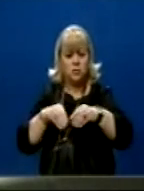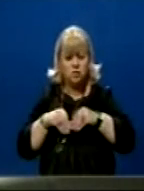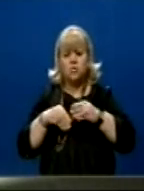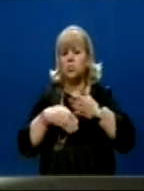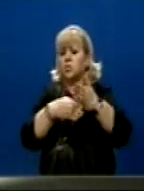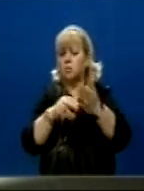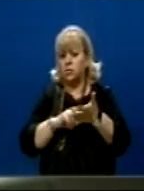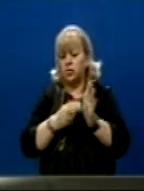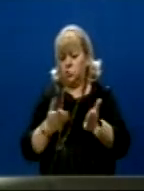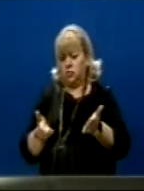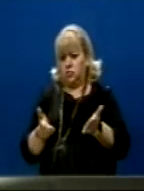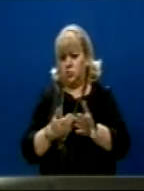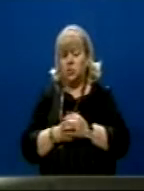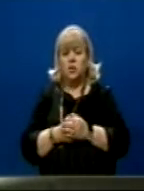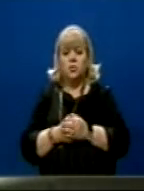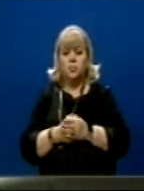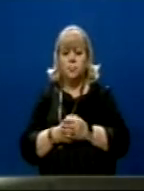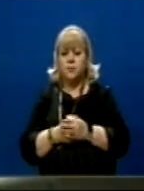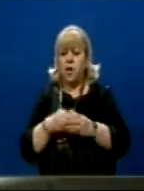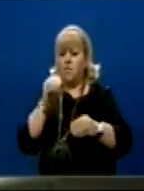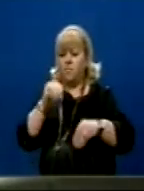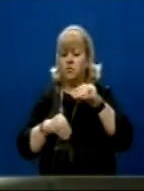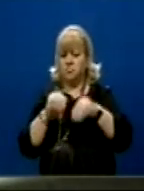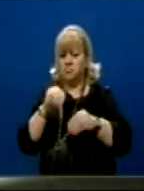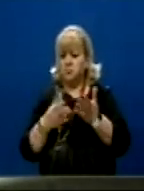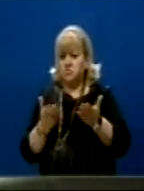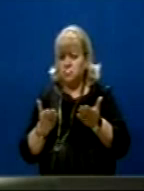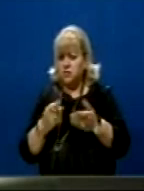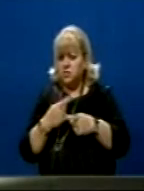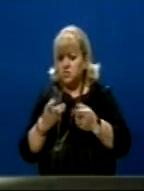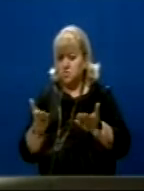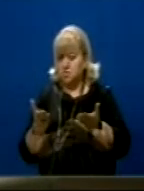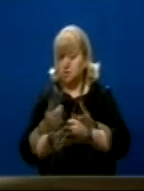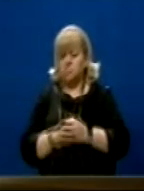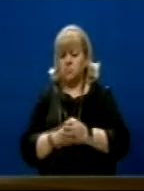paku politike në këtë rast Dhe mësë paku vota mund ketë nga kjo qështje